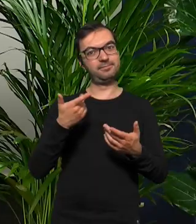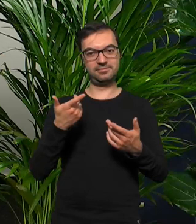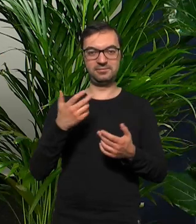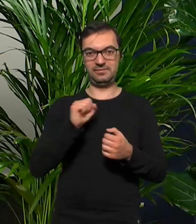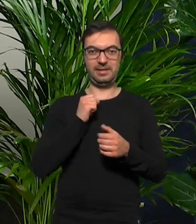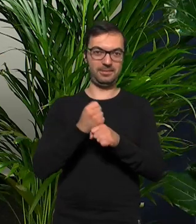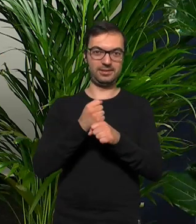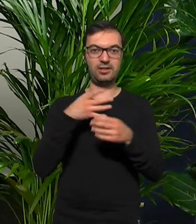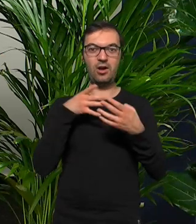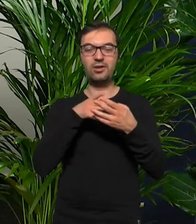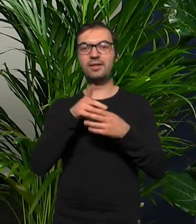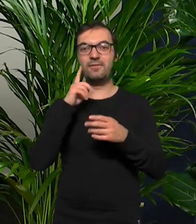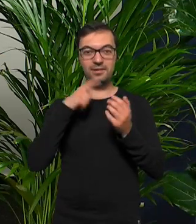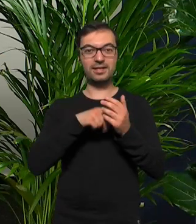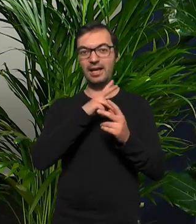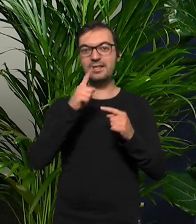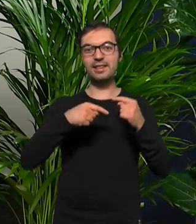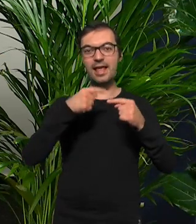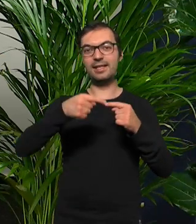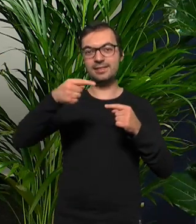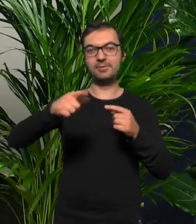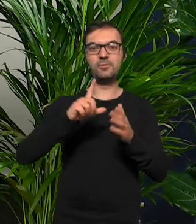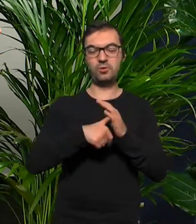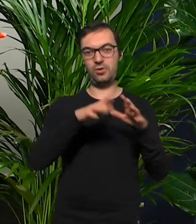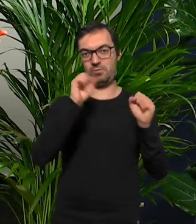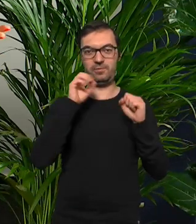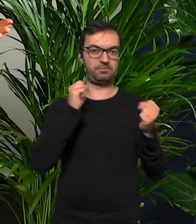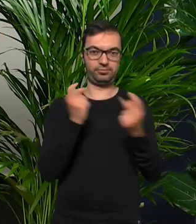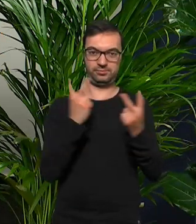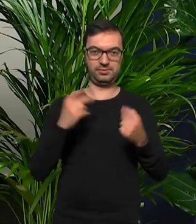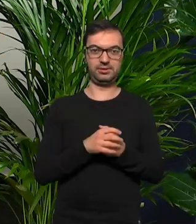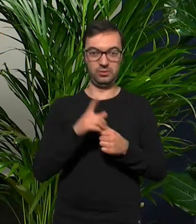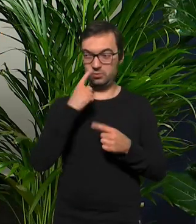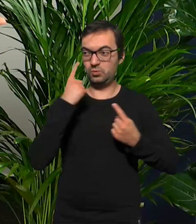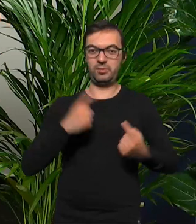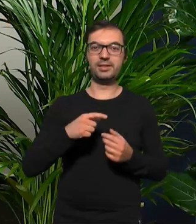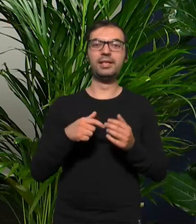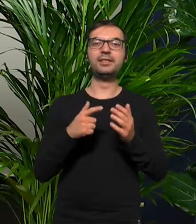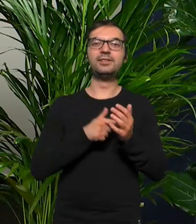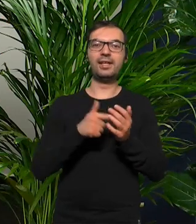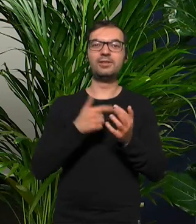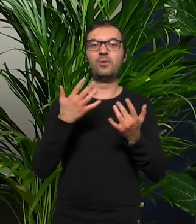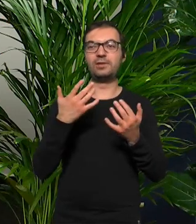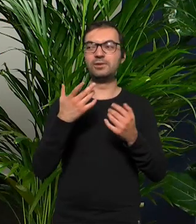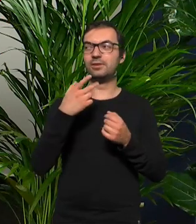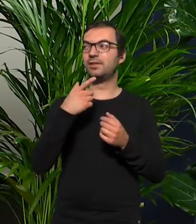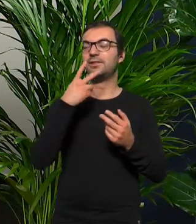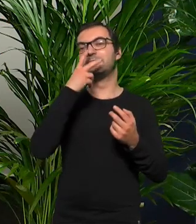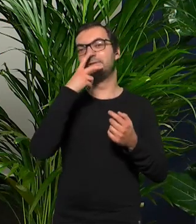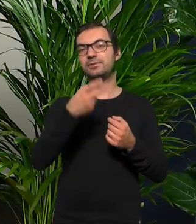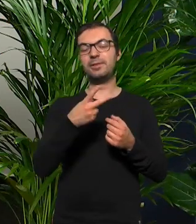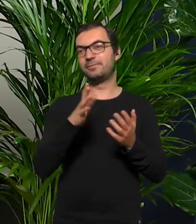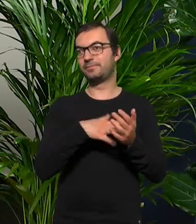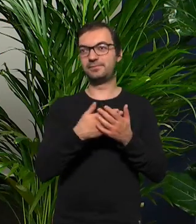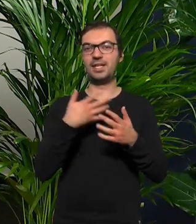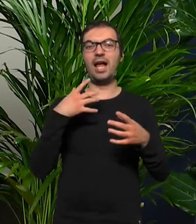albumy tak postrzegają twoje kolejne kroki no to jest super zazwyczaj łatwo znaleźć jakieś takie motywy gdzie artysty się